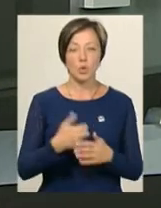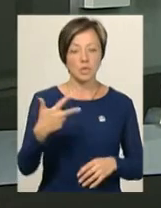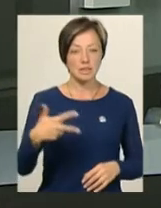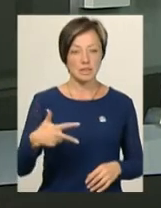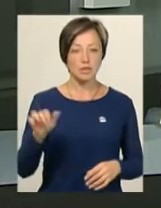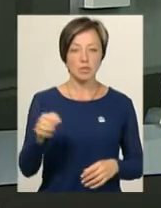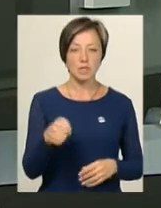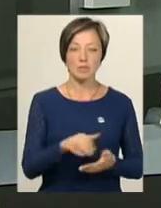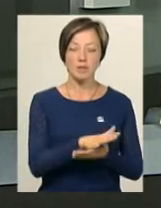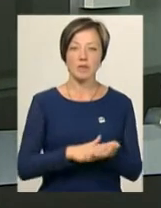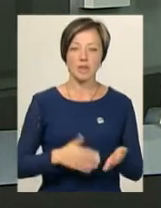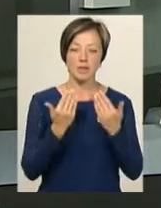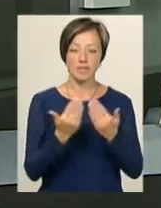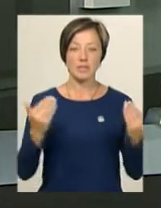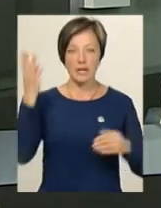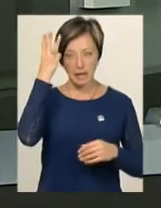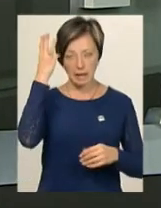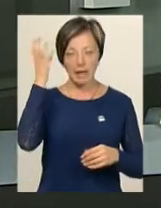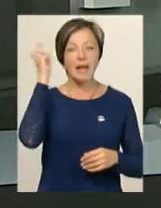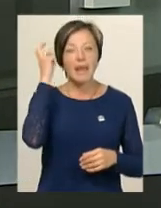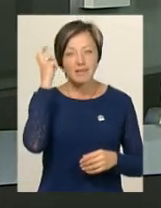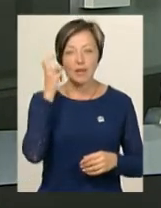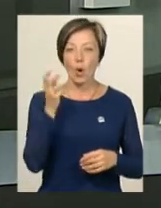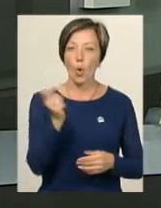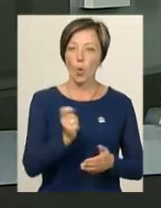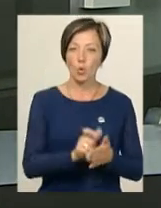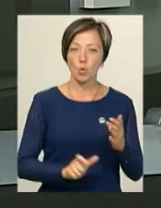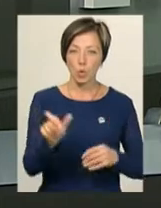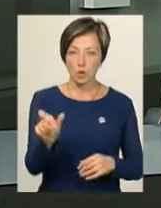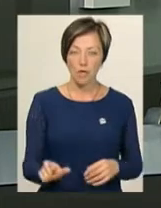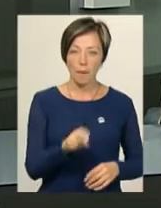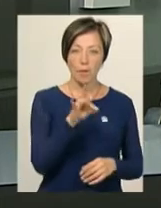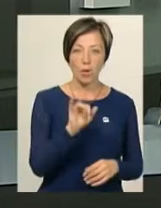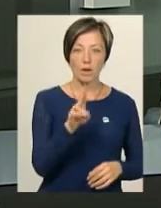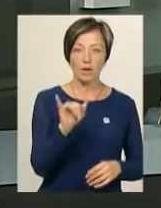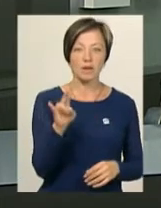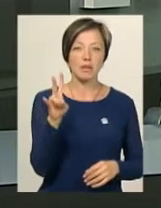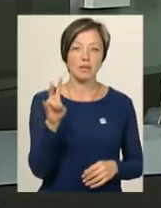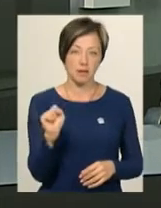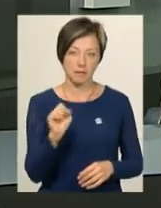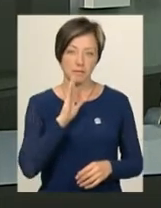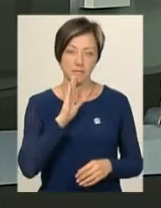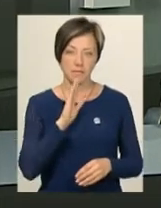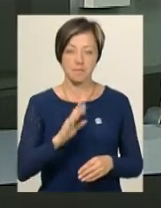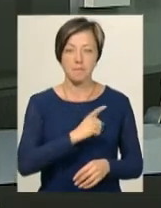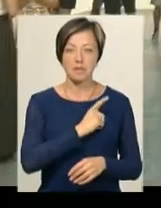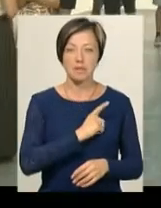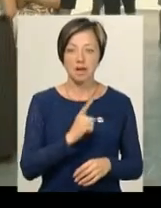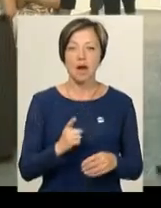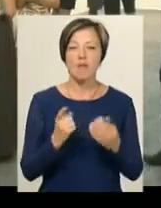серпня триватиме виставка київської художниці Олени Пронькіної «Простір чистого тла» в Хмельницькій арт-галереї